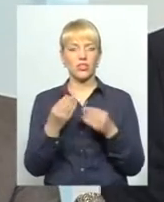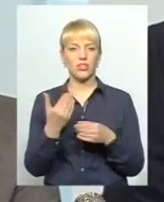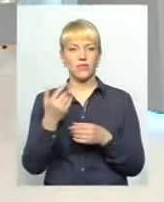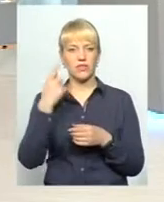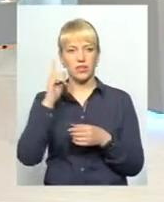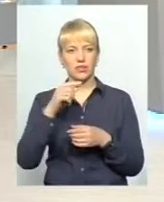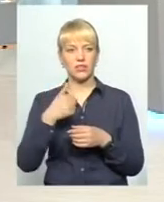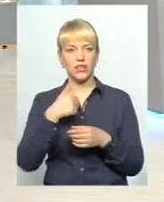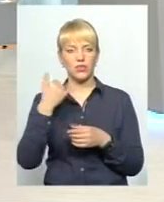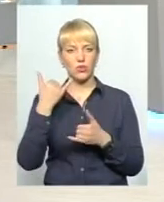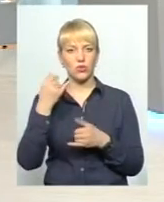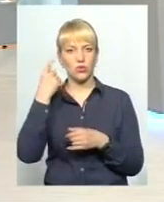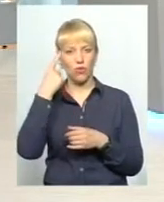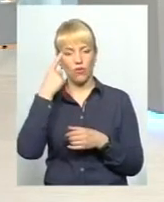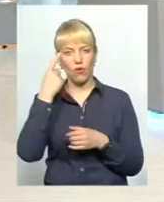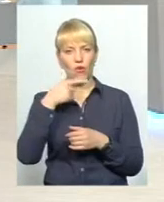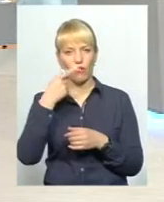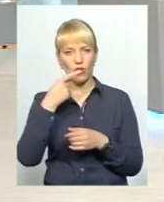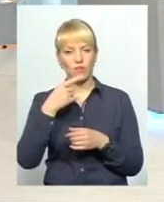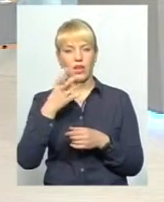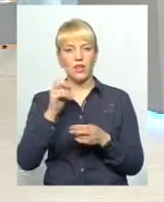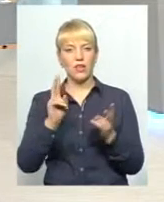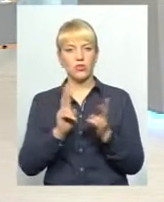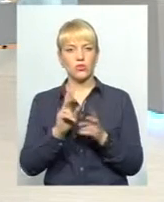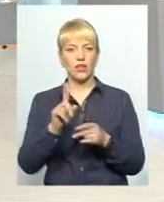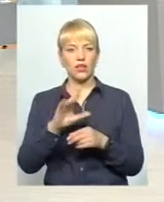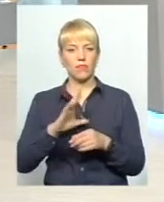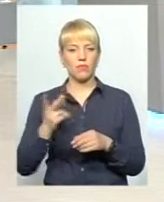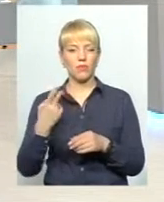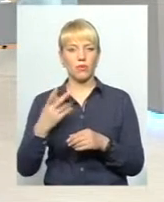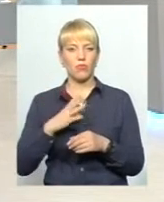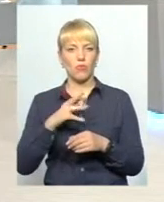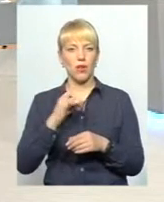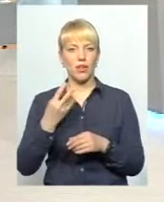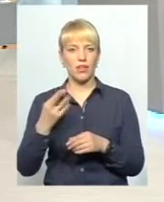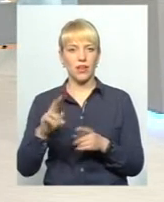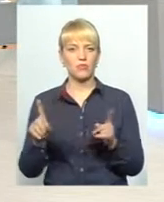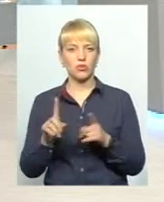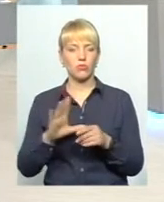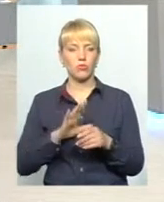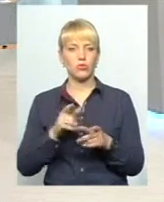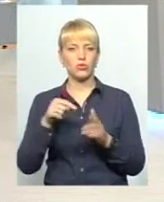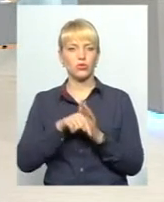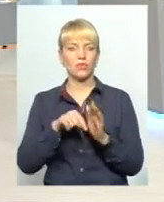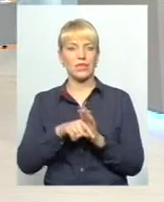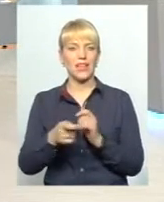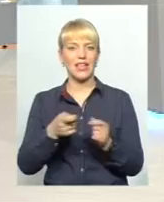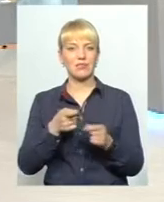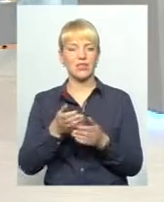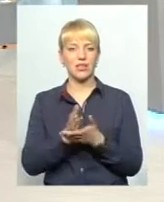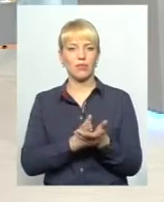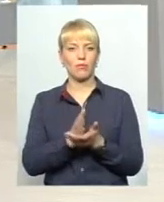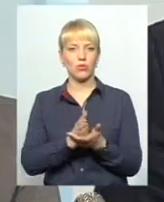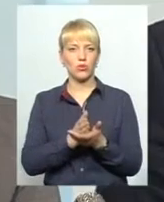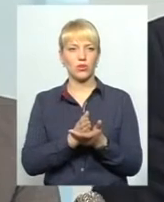сьогодні говорив на зустрічі, на якій були ми з Марією, яка стосувалася адміністративних послуг, не буду свідомо